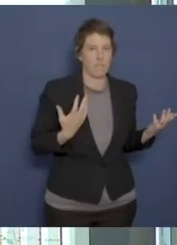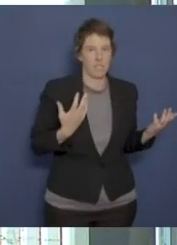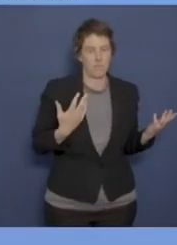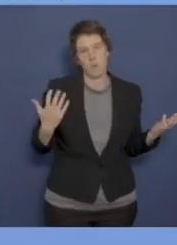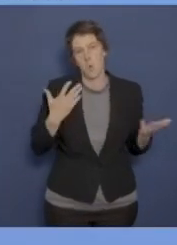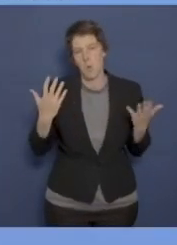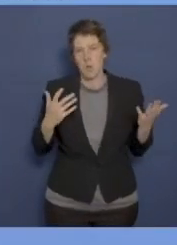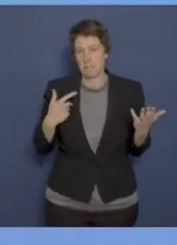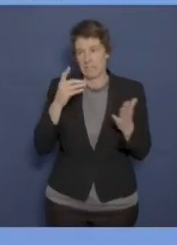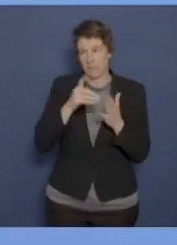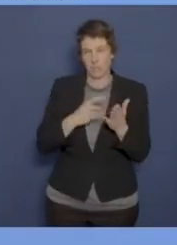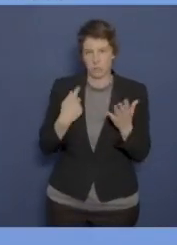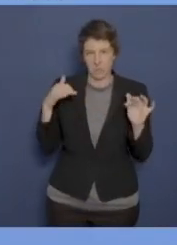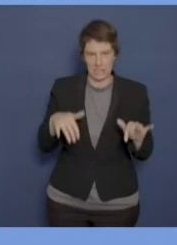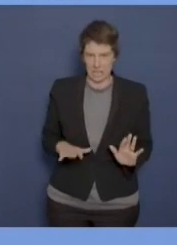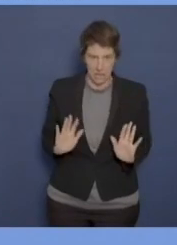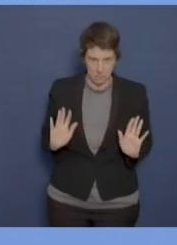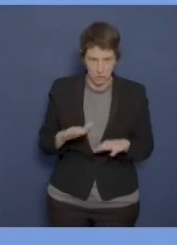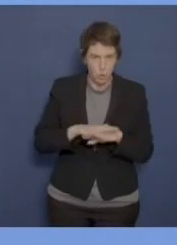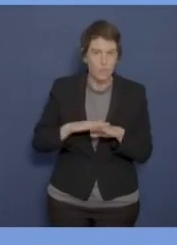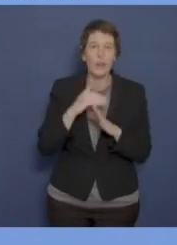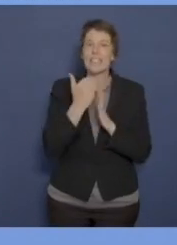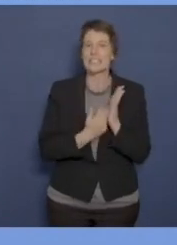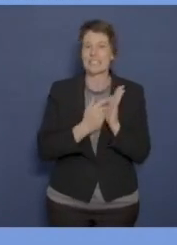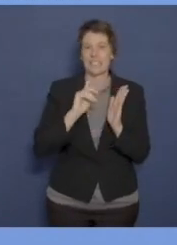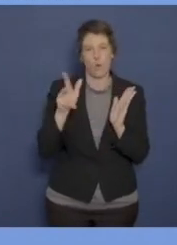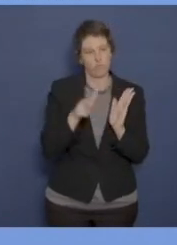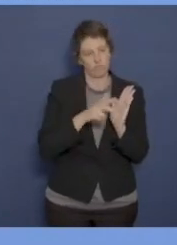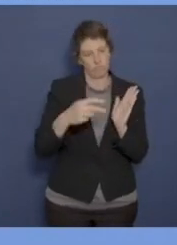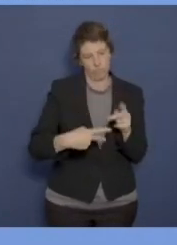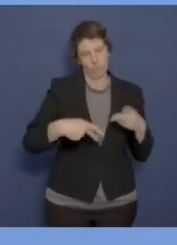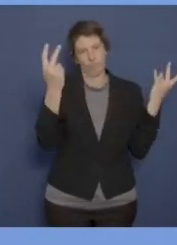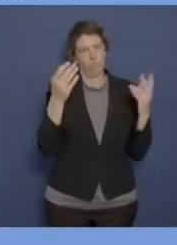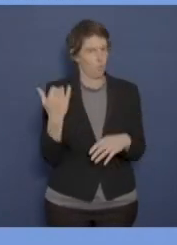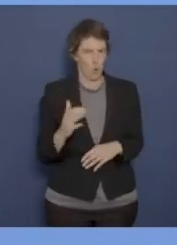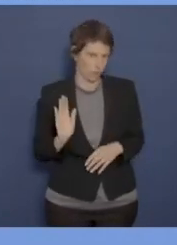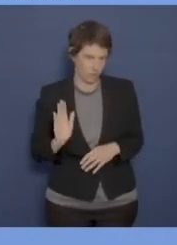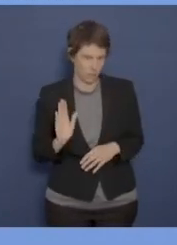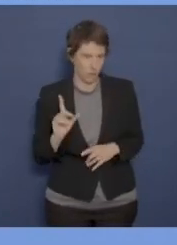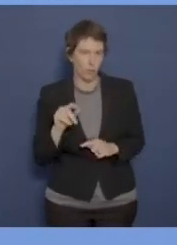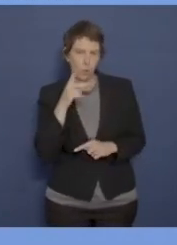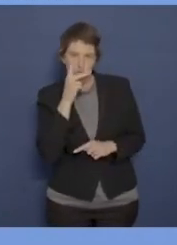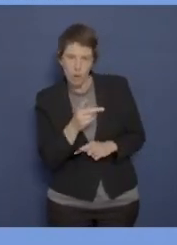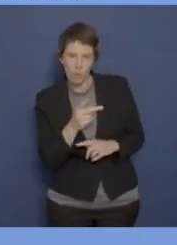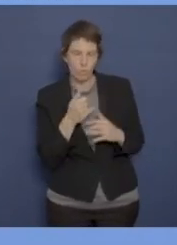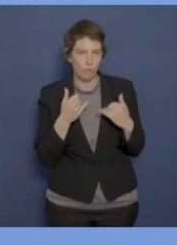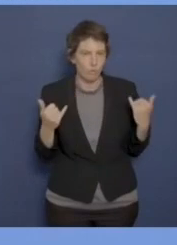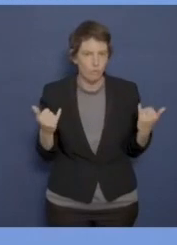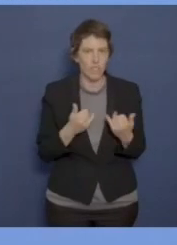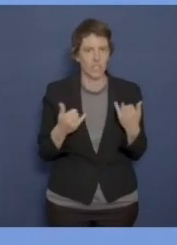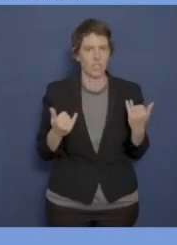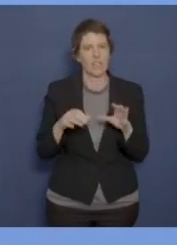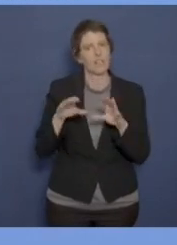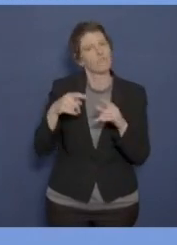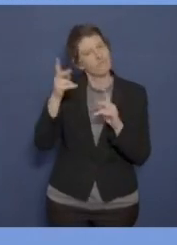parat. Das Gesetz ist ja auch noch nicht in Kraft. Also da müssen wir natürlich auch sehen, wie sich da die